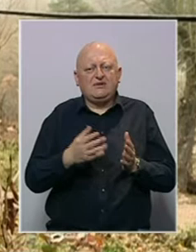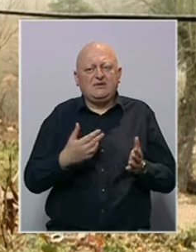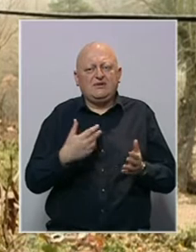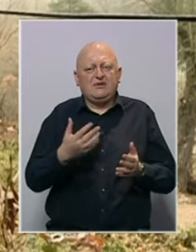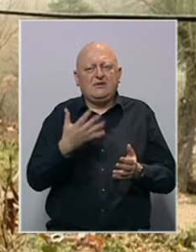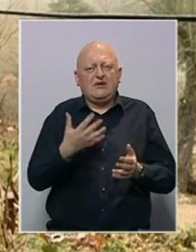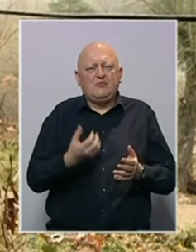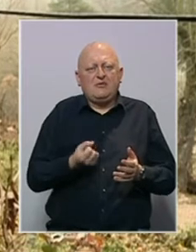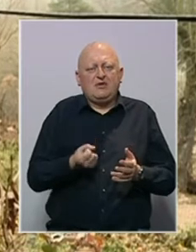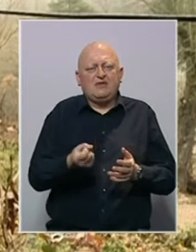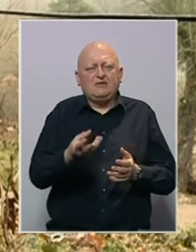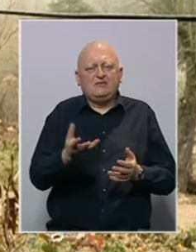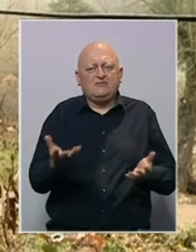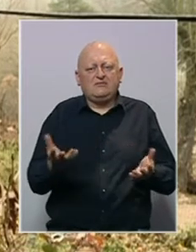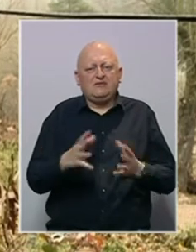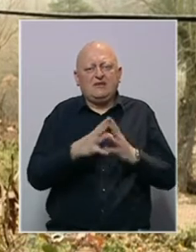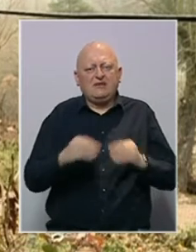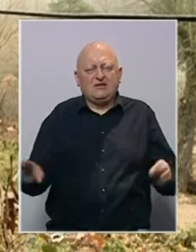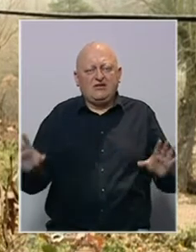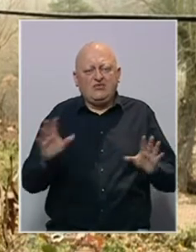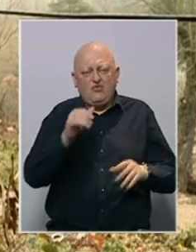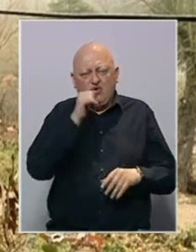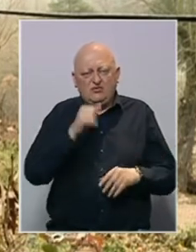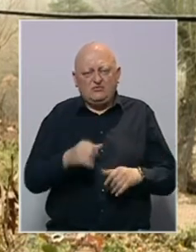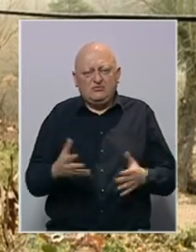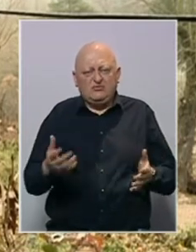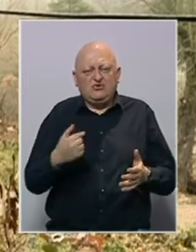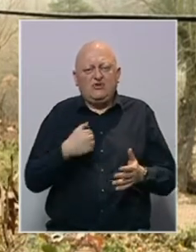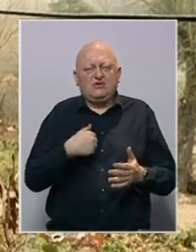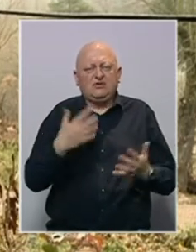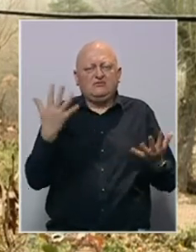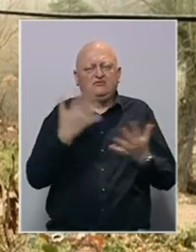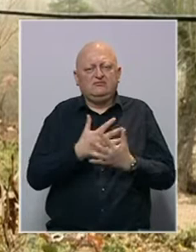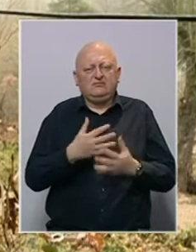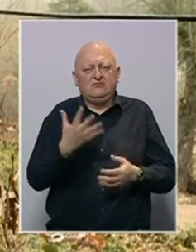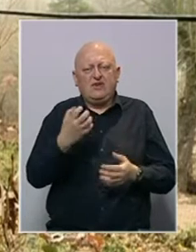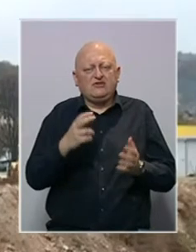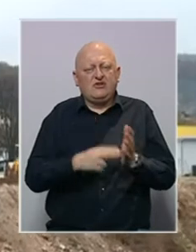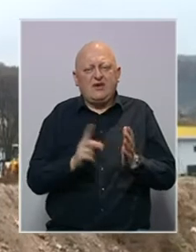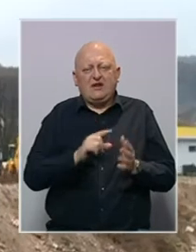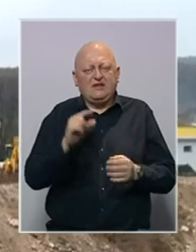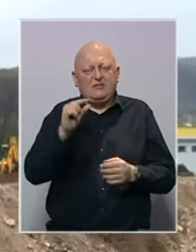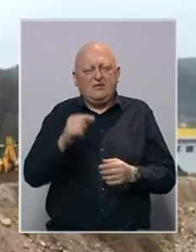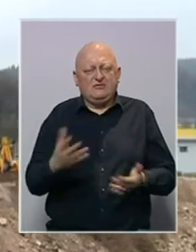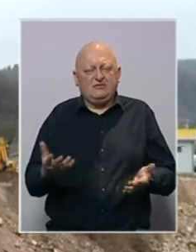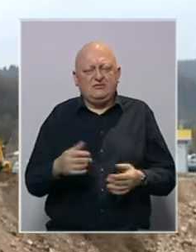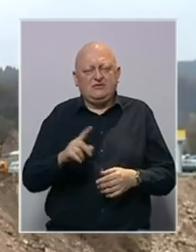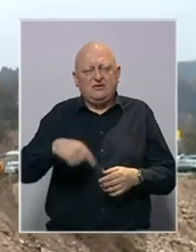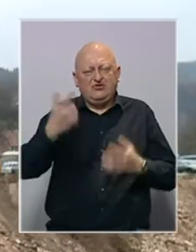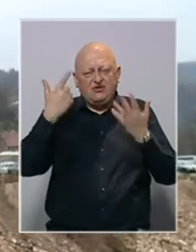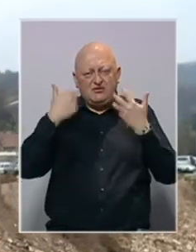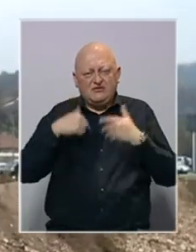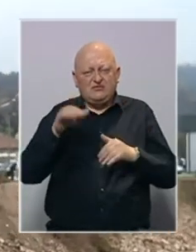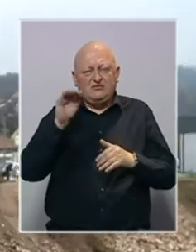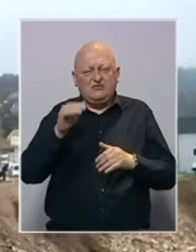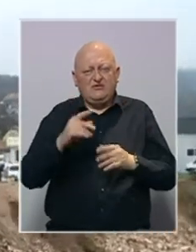i 50 komada ravno je nestalo. To je za nas 500 marak, nije ni malo. Već iduće sedmice